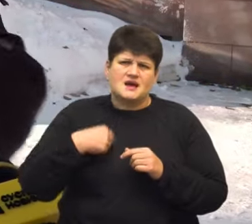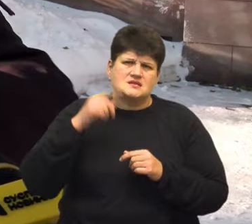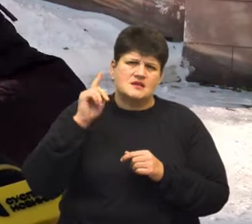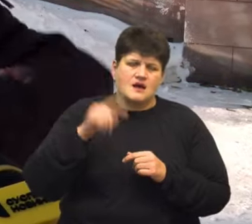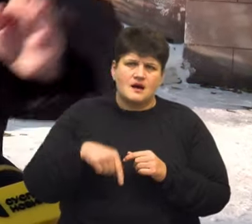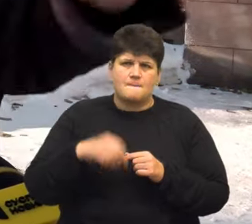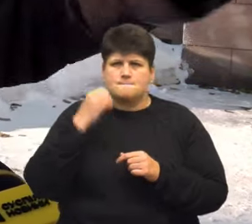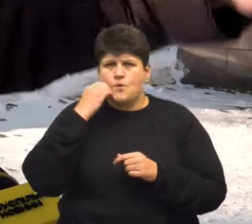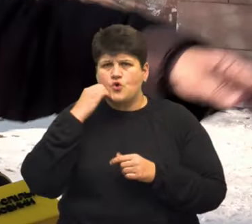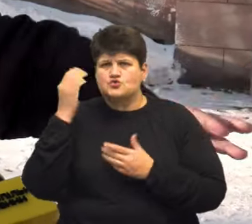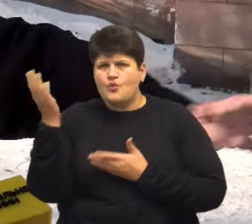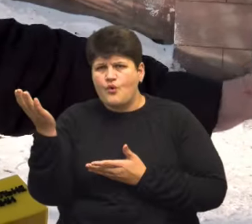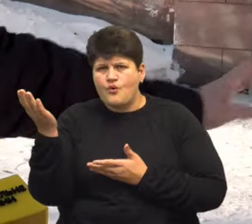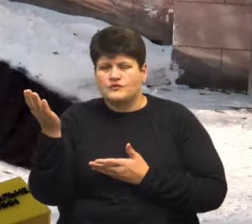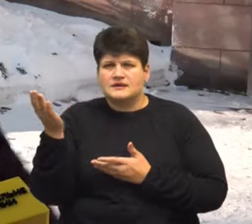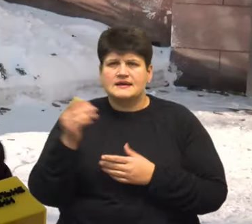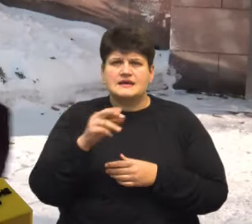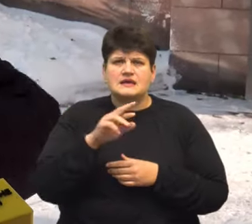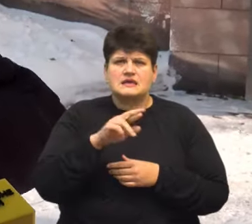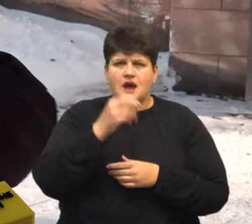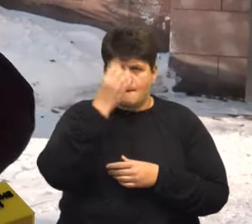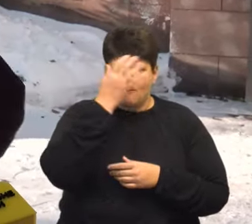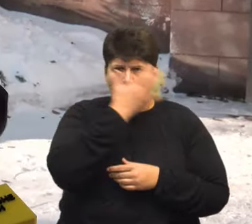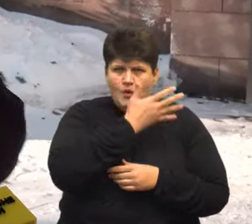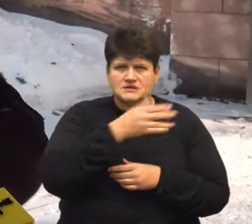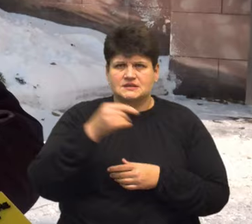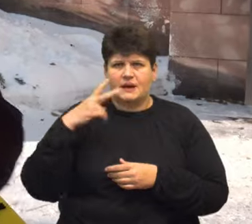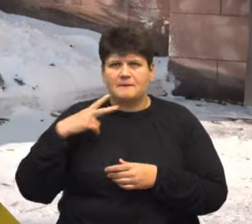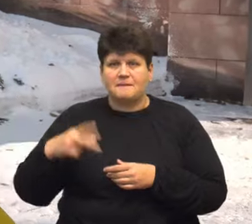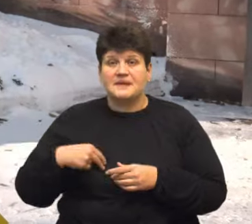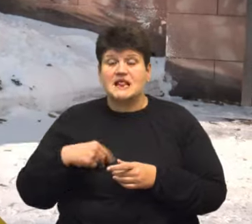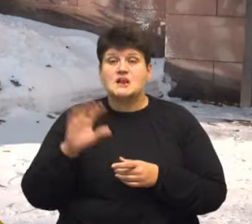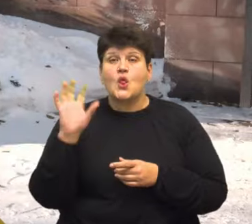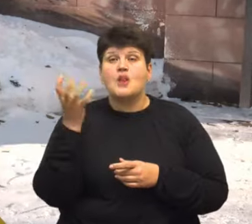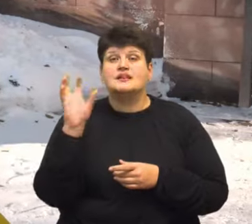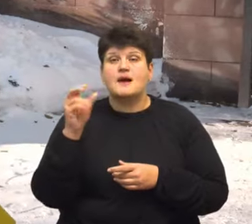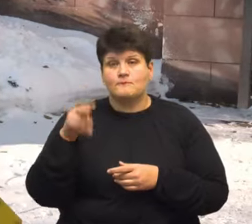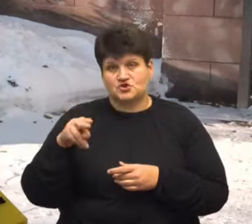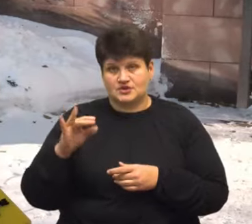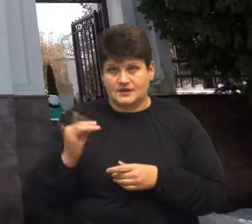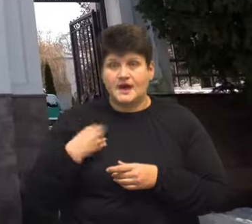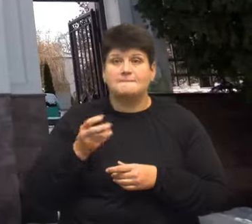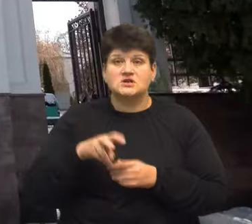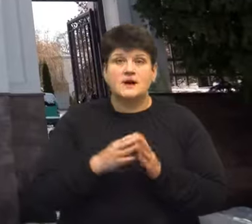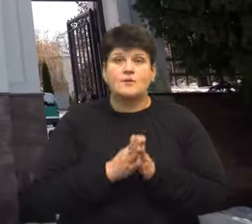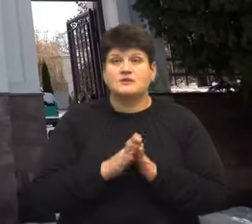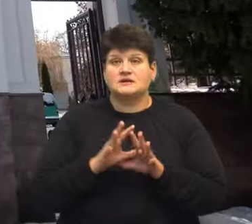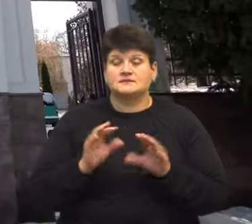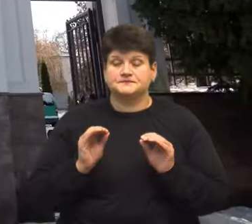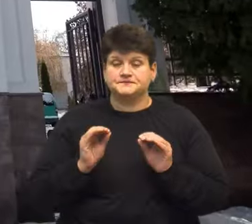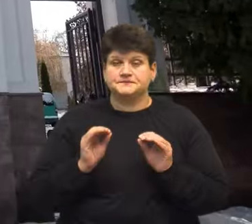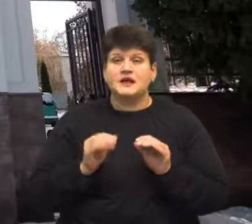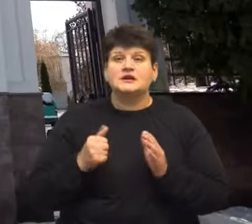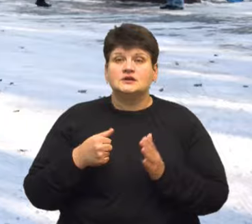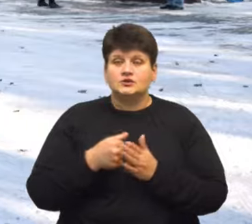московський, японський, пиріжський, мені тут до лампочки. Я от прийшла, помолилася сюди. До протестувальників